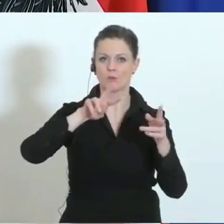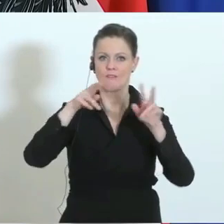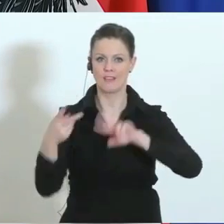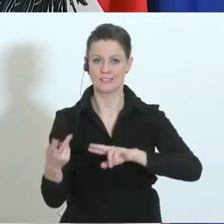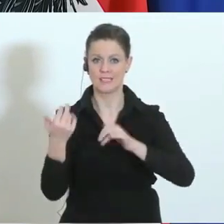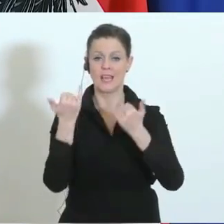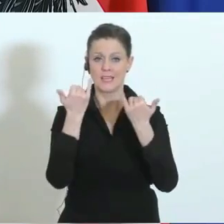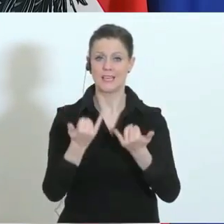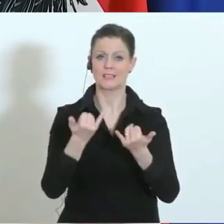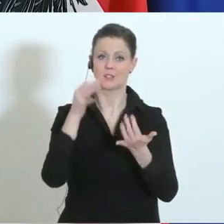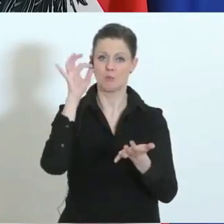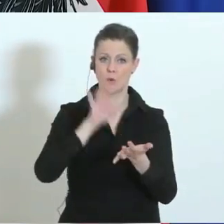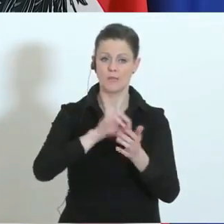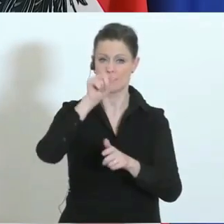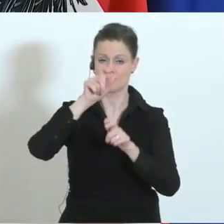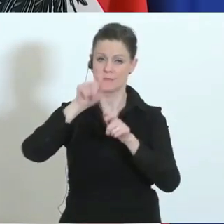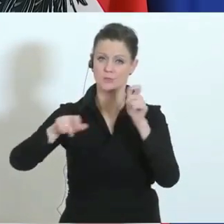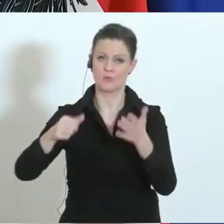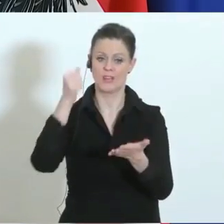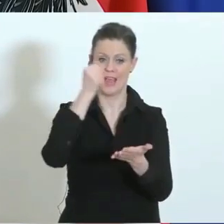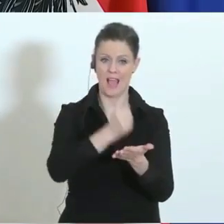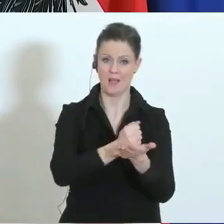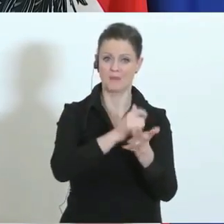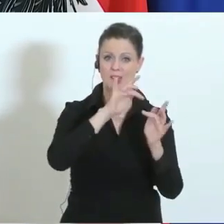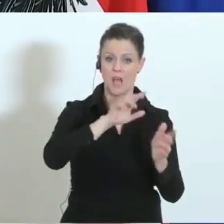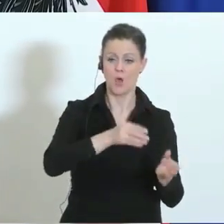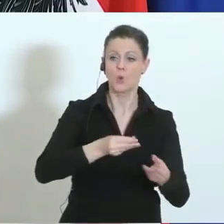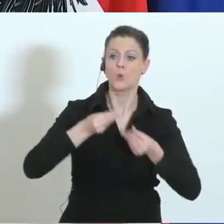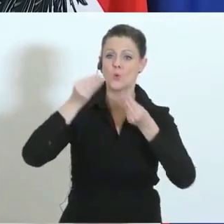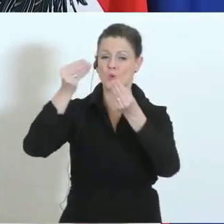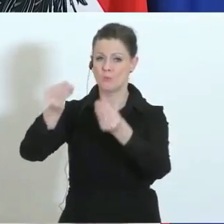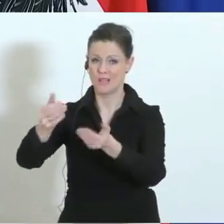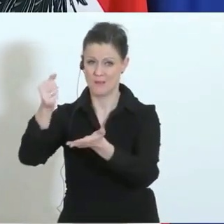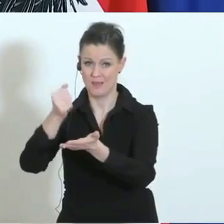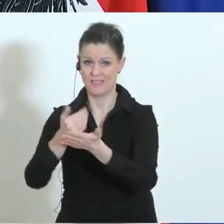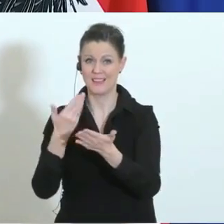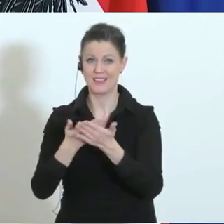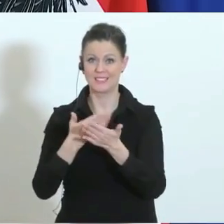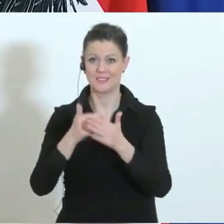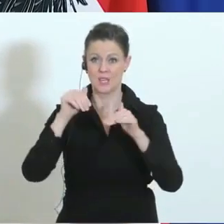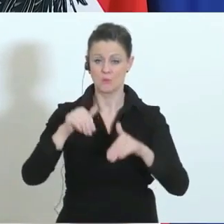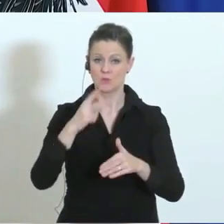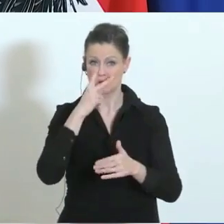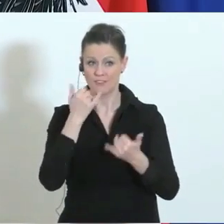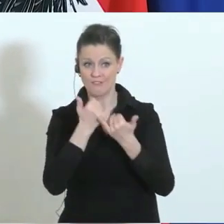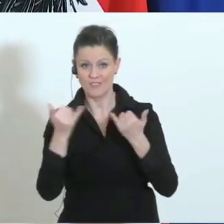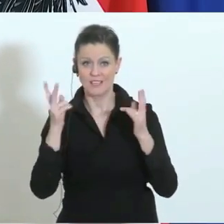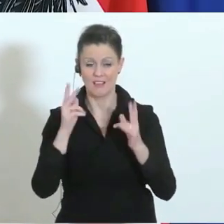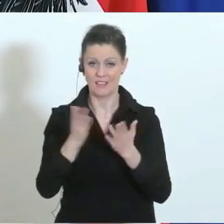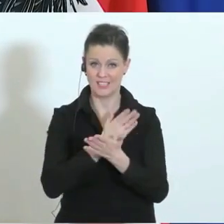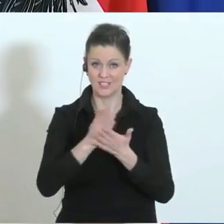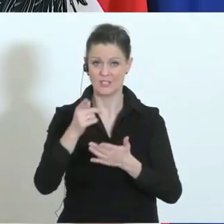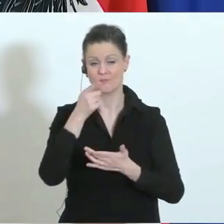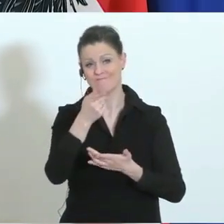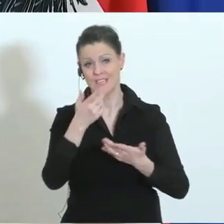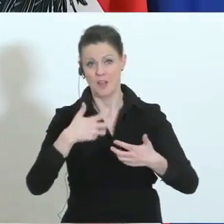im Amt sind, übergeben demnächst ihr Amt. Dadurch haben wir die Herausforderung mit der Frage der Entscheidungsfreudigkeit auch derzeit der slowakischen Regierung